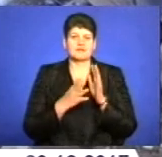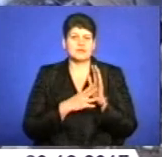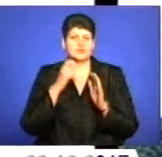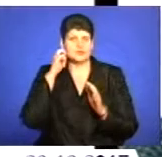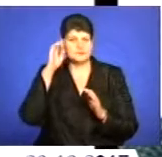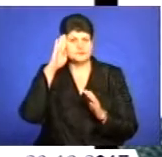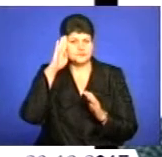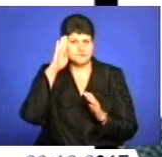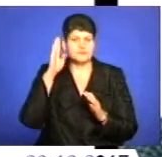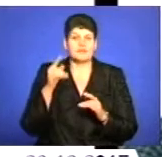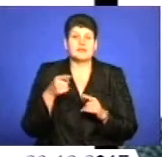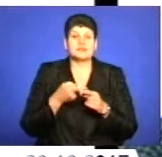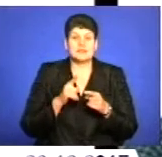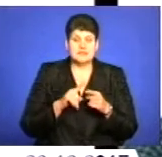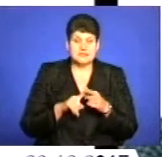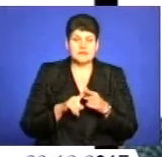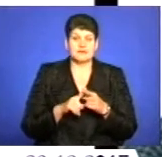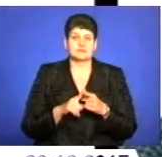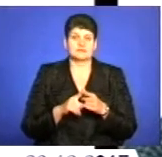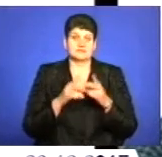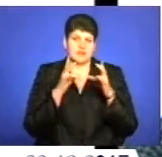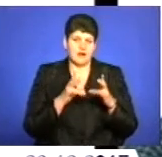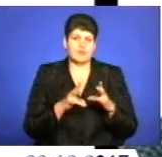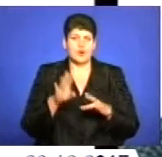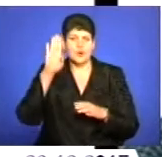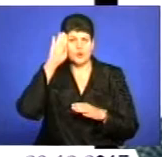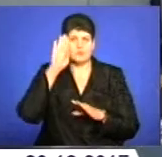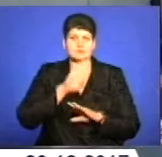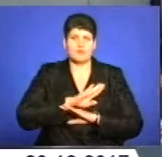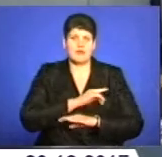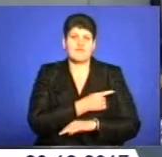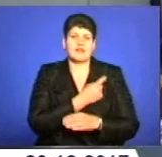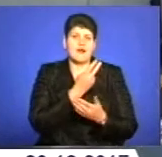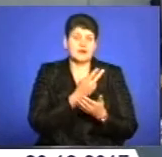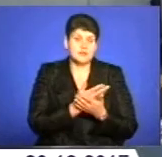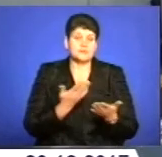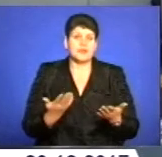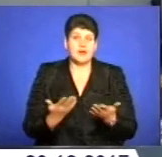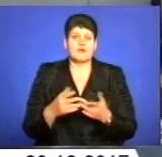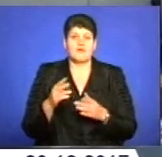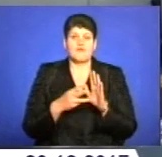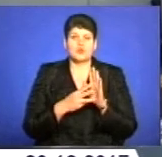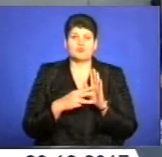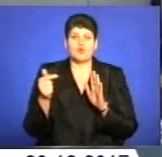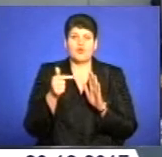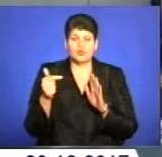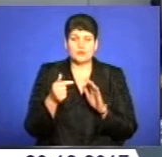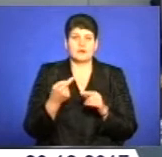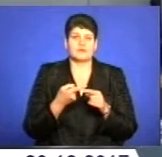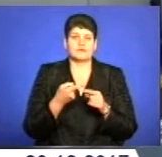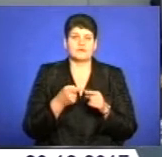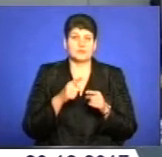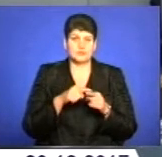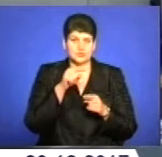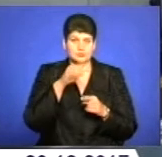Борчука. Від отриманих в результаті ДТП травм хлопець помер у лікарні. 8 грудня Бучацьким районним судом підозрюваному в ДТП